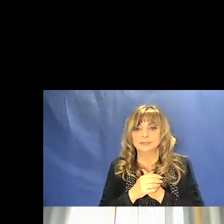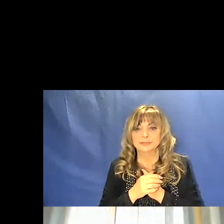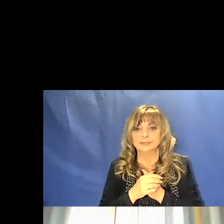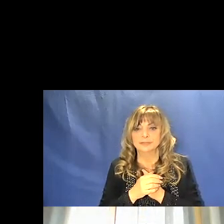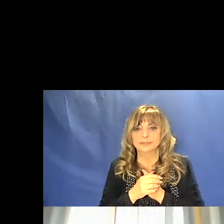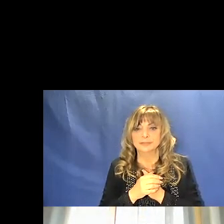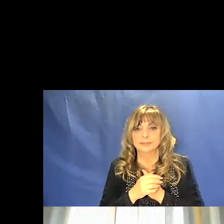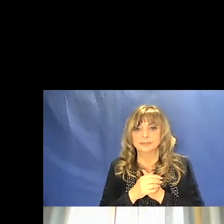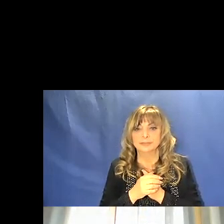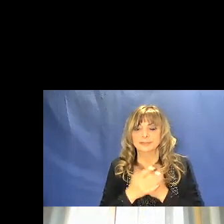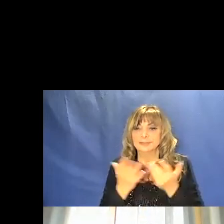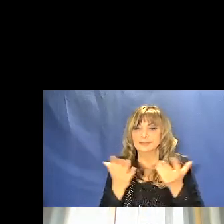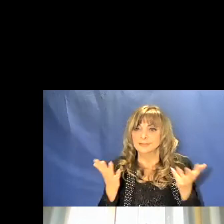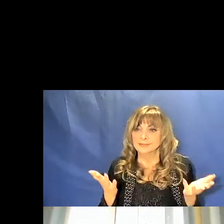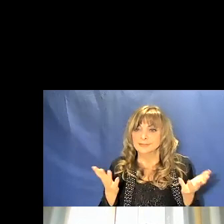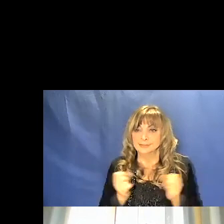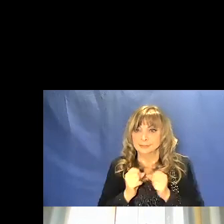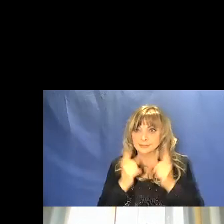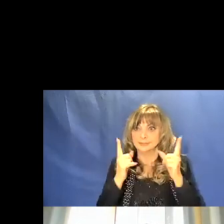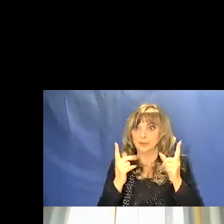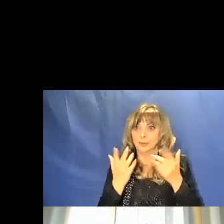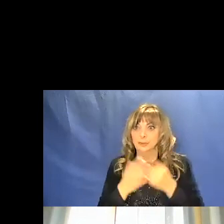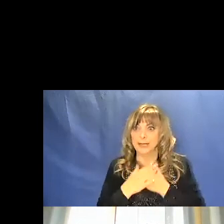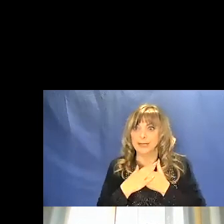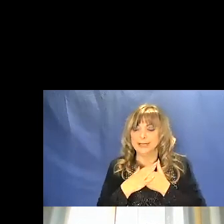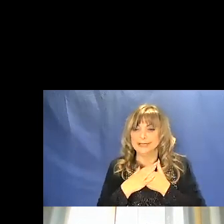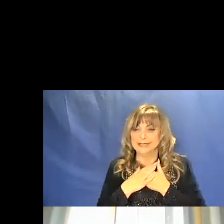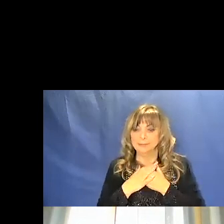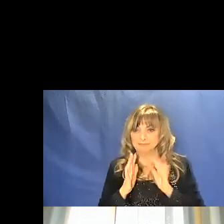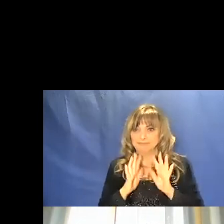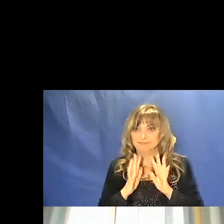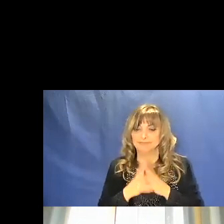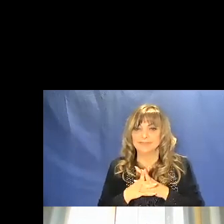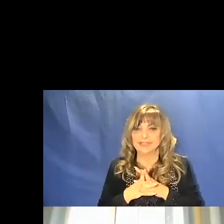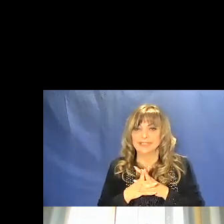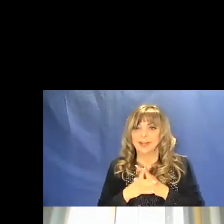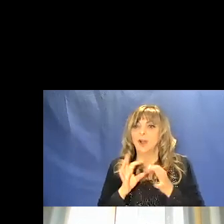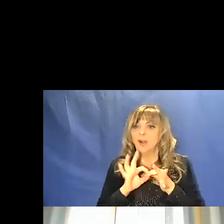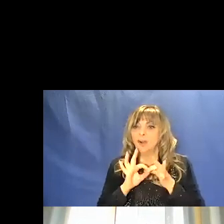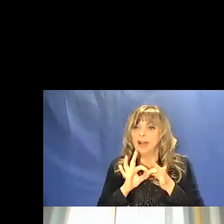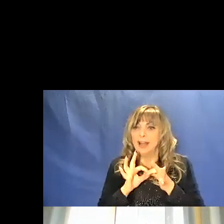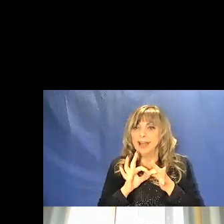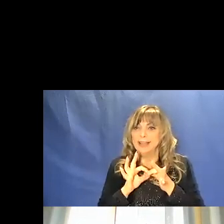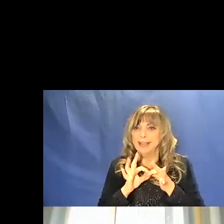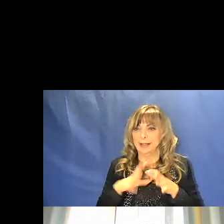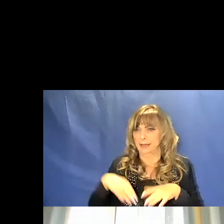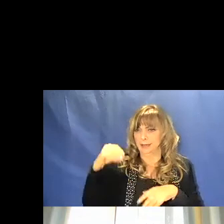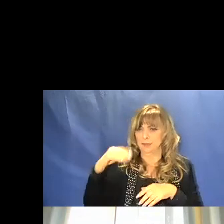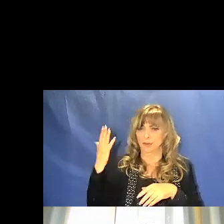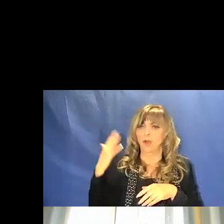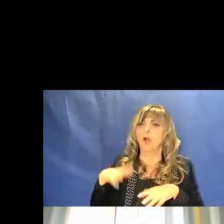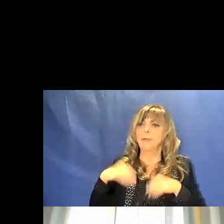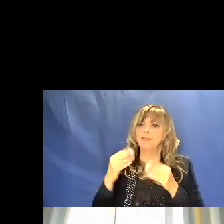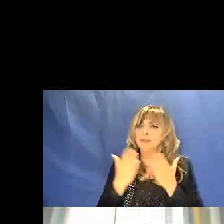ma la sorpresa per i primi colleghi che hanno cominciato a studiare questi problemi